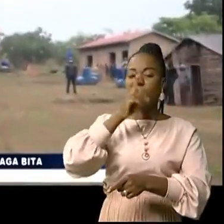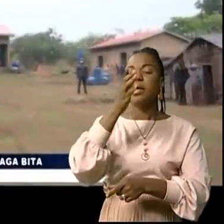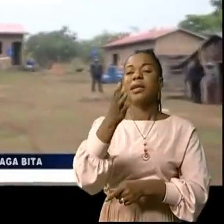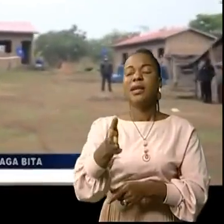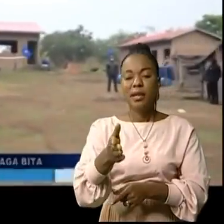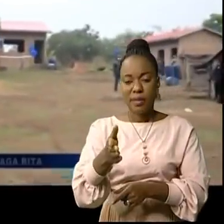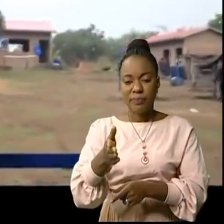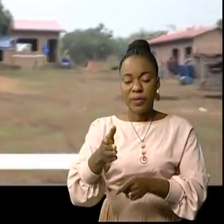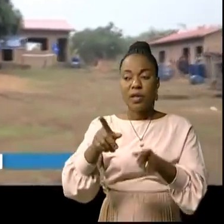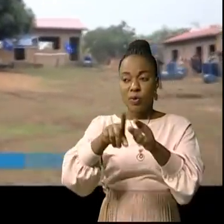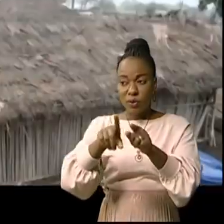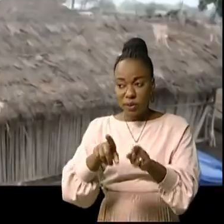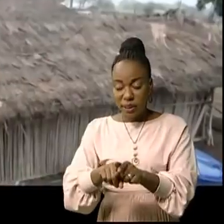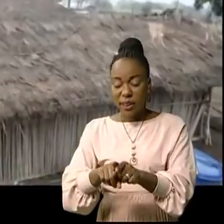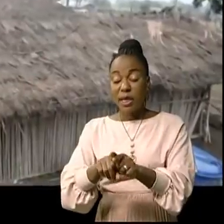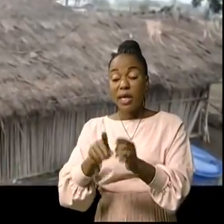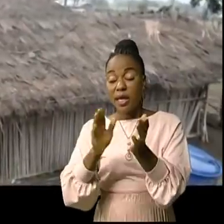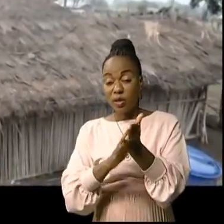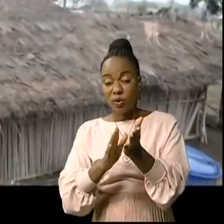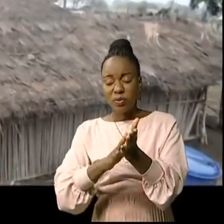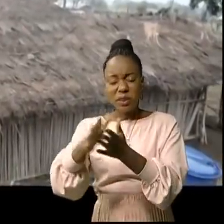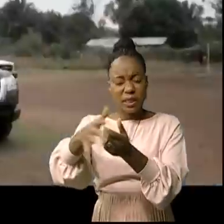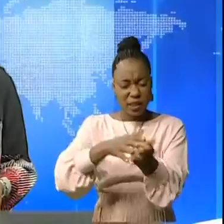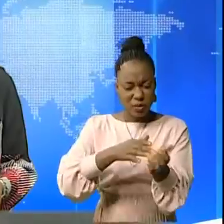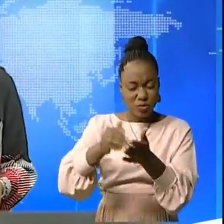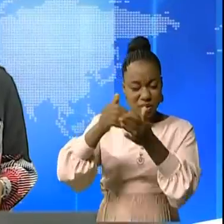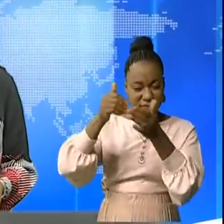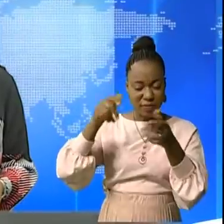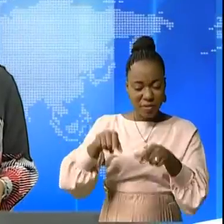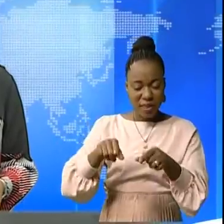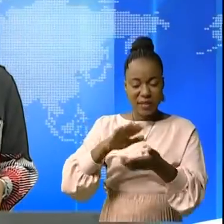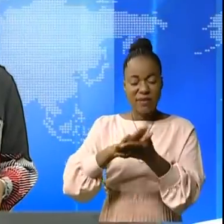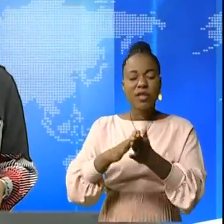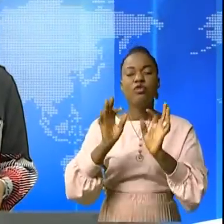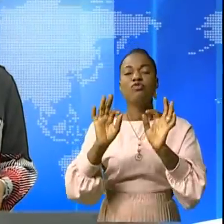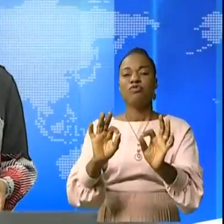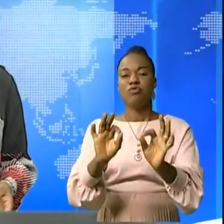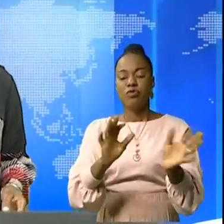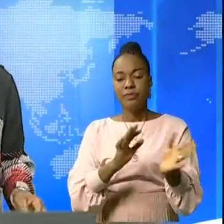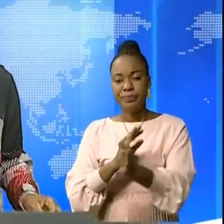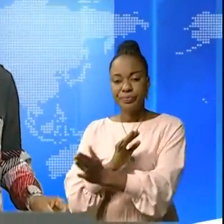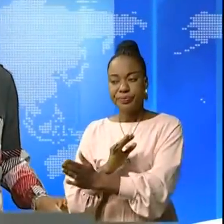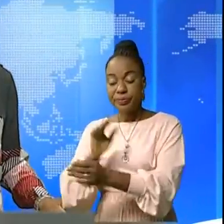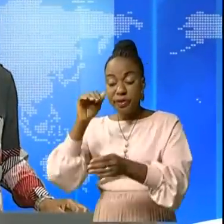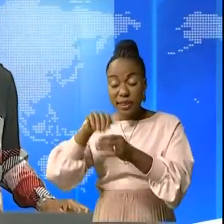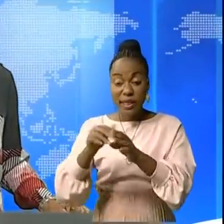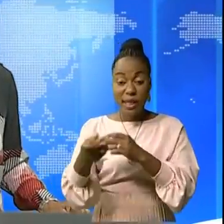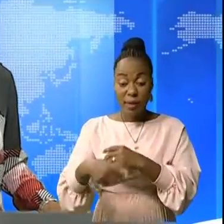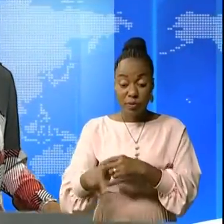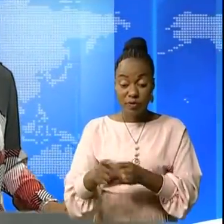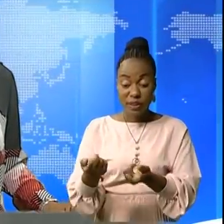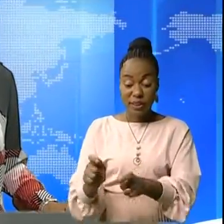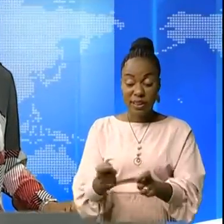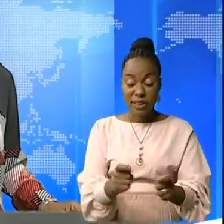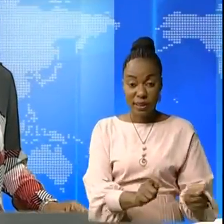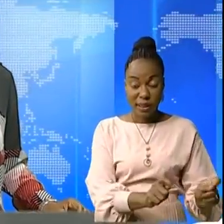secondaires, alors que l'école était empisée. Et puis, dans la province du Tanganyika, le gouverneur